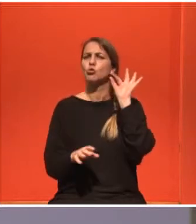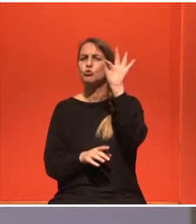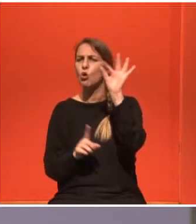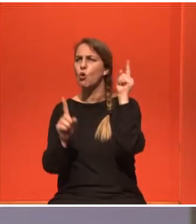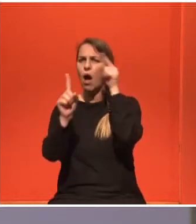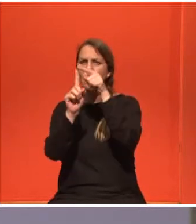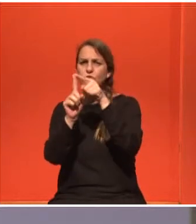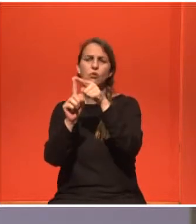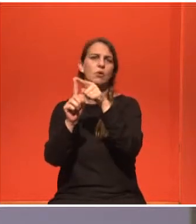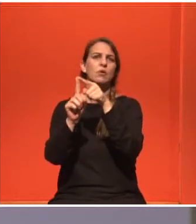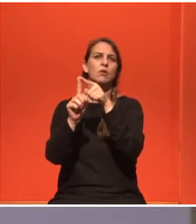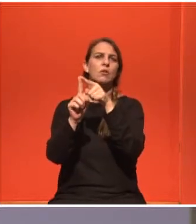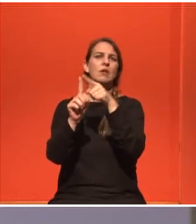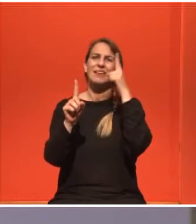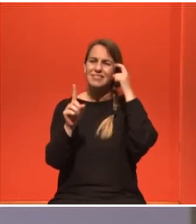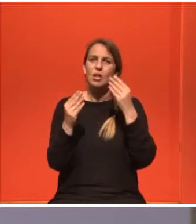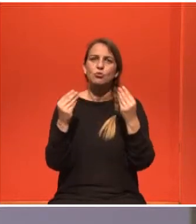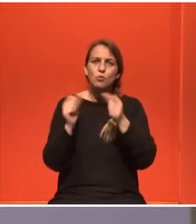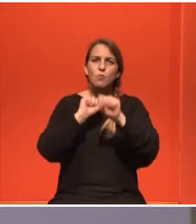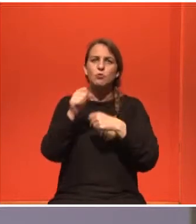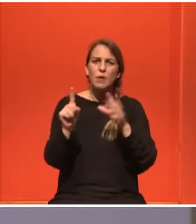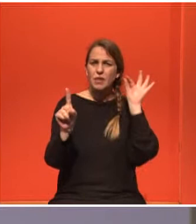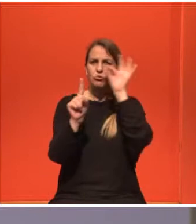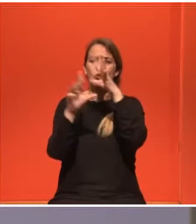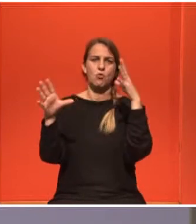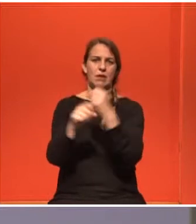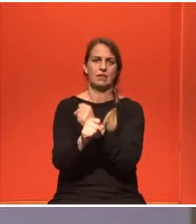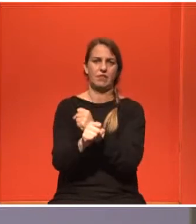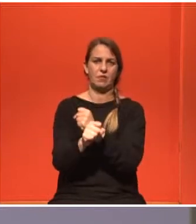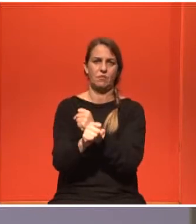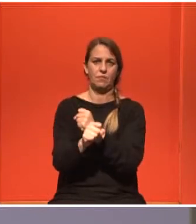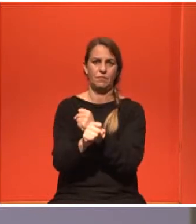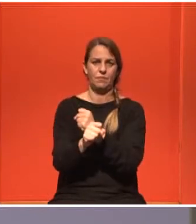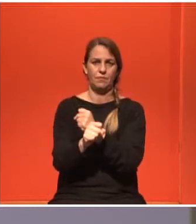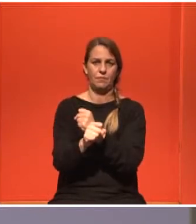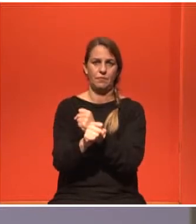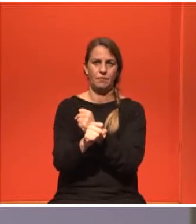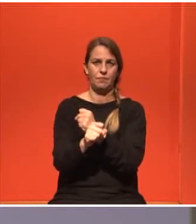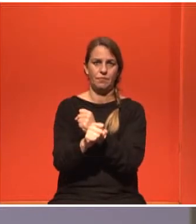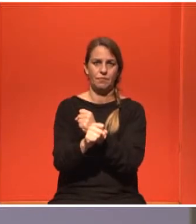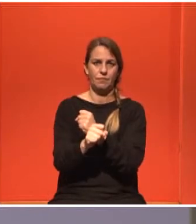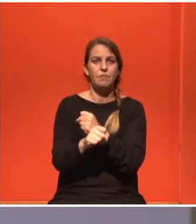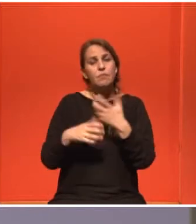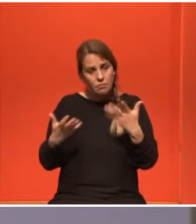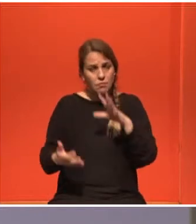μεγάλους και να προσπαθώ να δουλεύω για να τους πετύχω. Όπως και με βοήθησε έλεγα έβλεπα